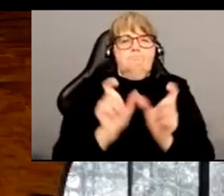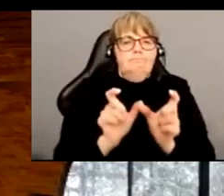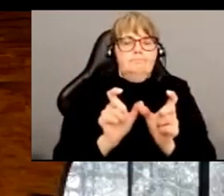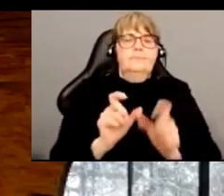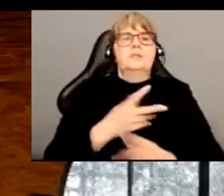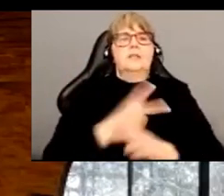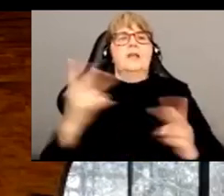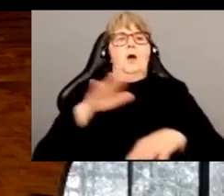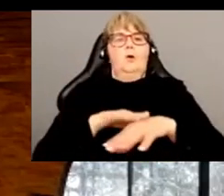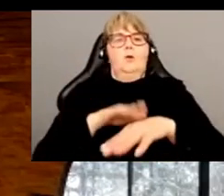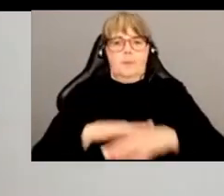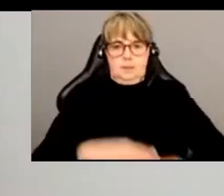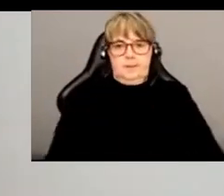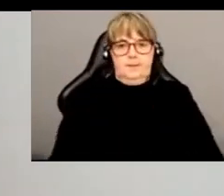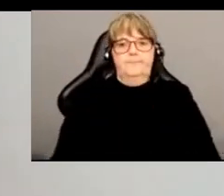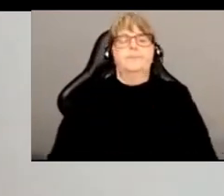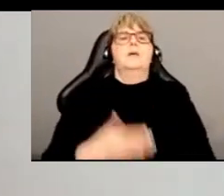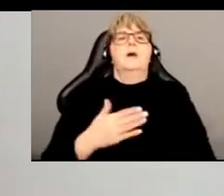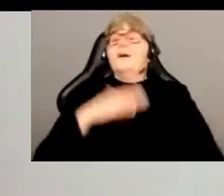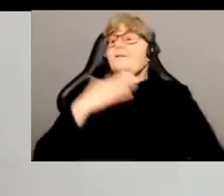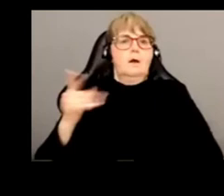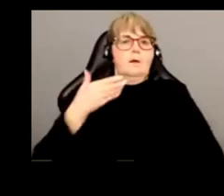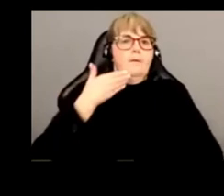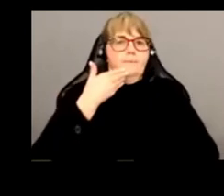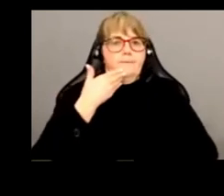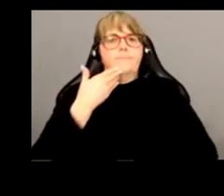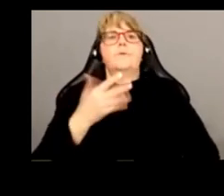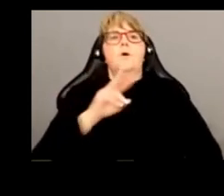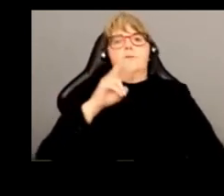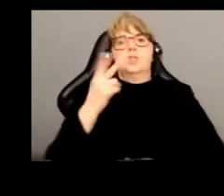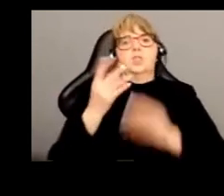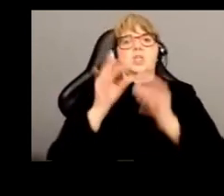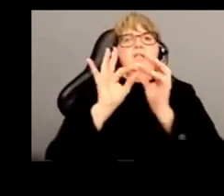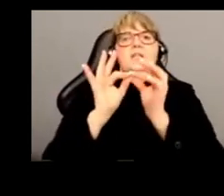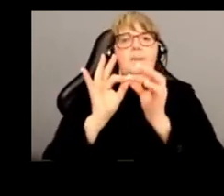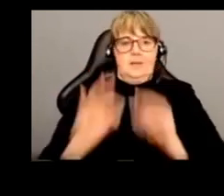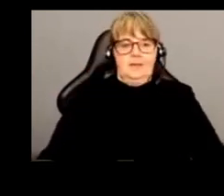Merci. Merci, Frédéric. Merci.